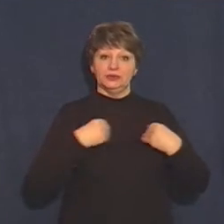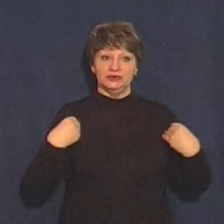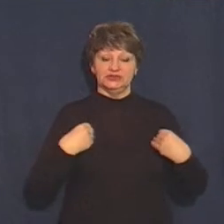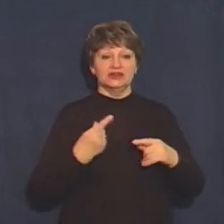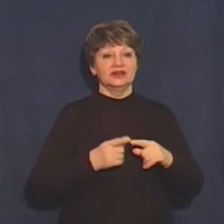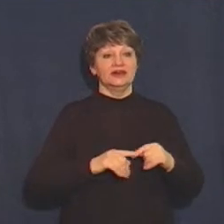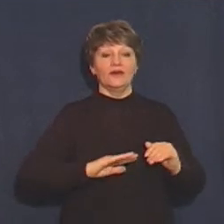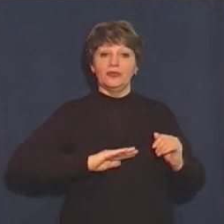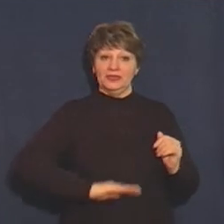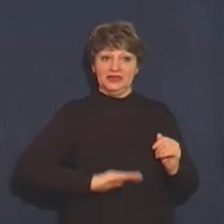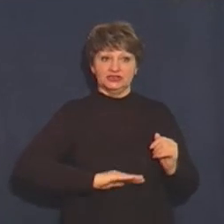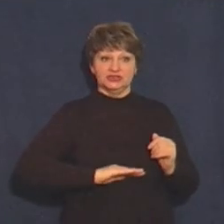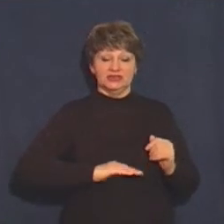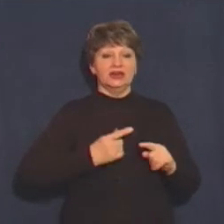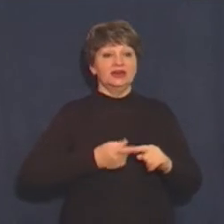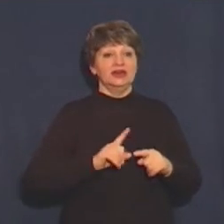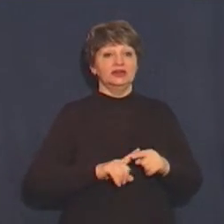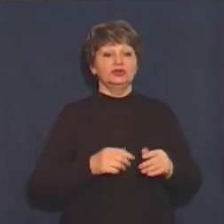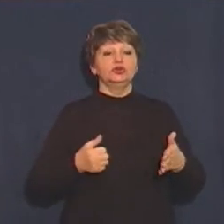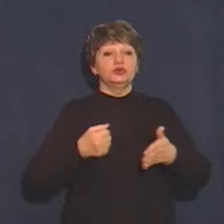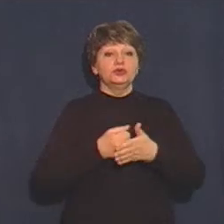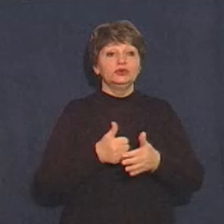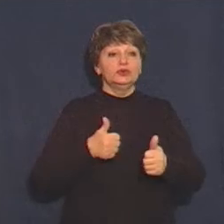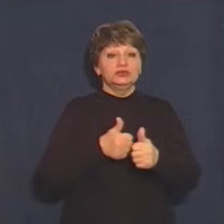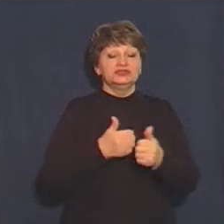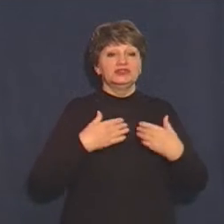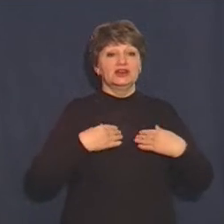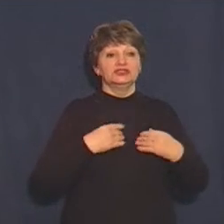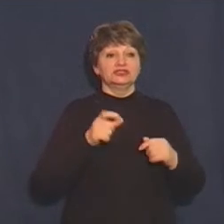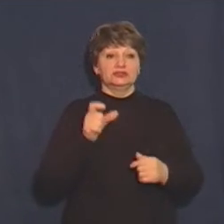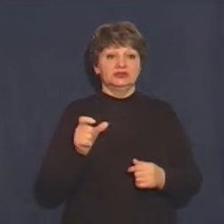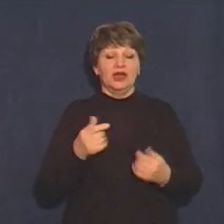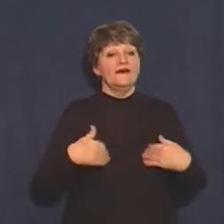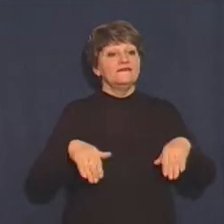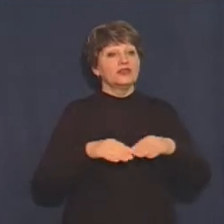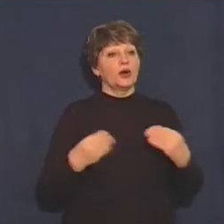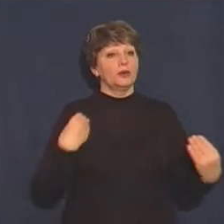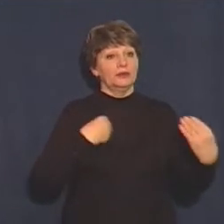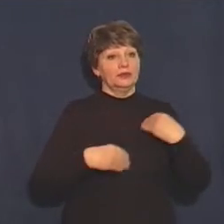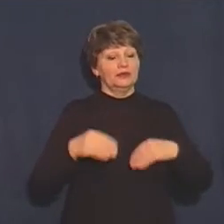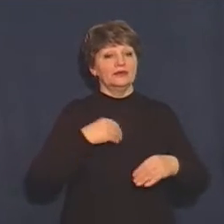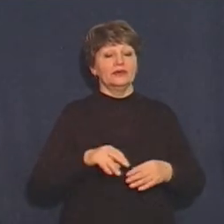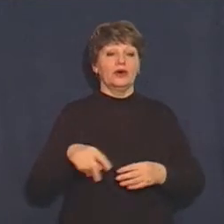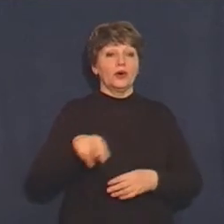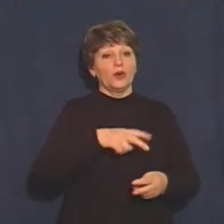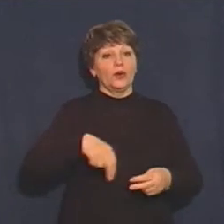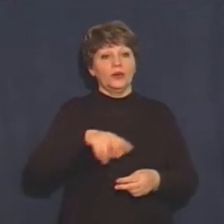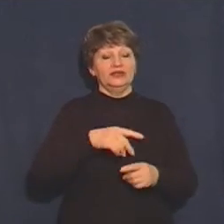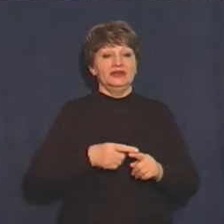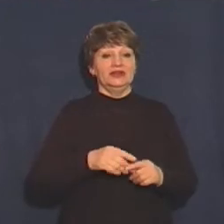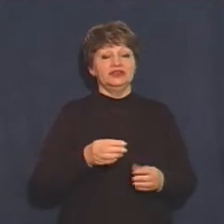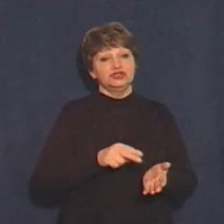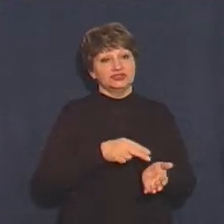конструкція, до якої долучилося наші музейні споробіти. У такому вбранні ходили черкаські модниці в кінці 19-го,